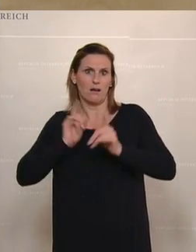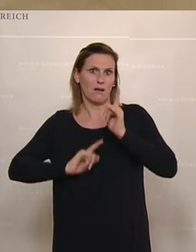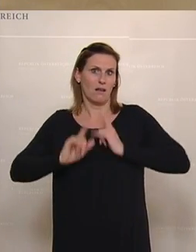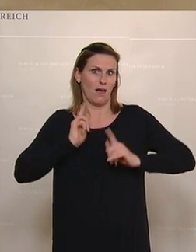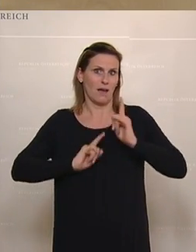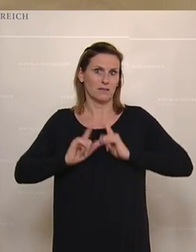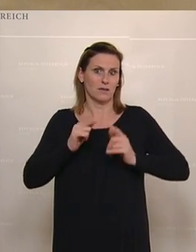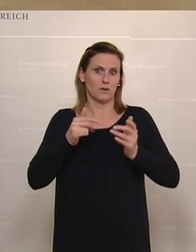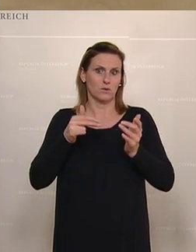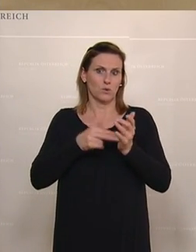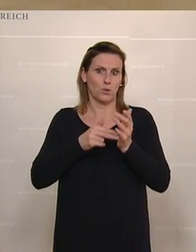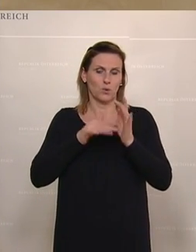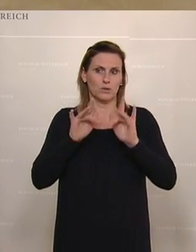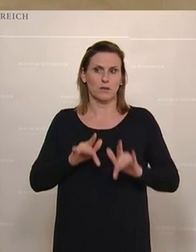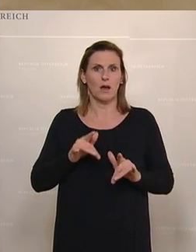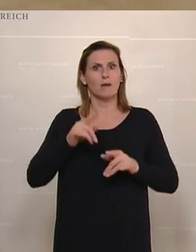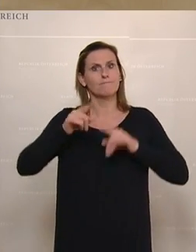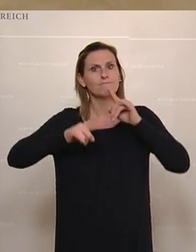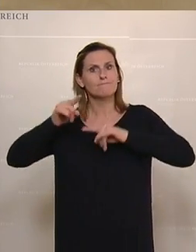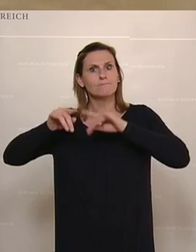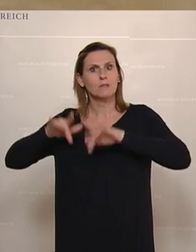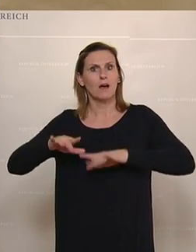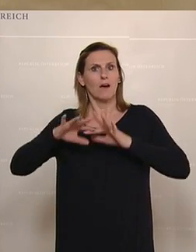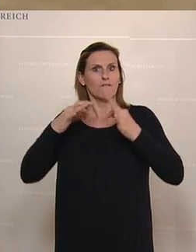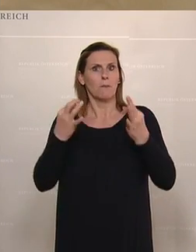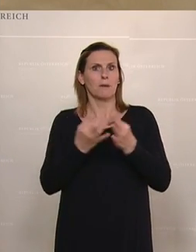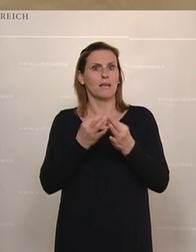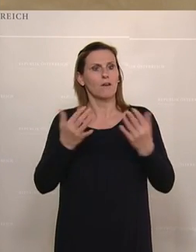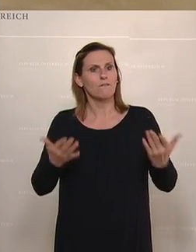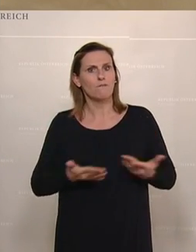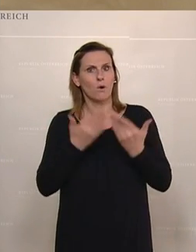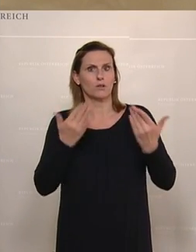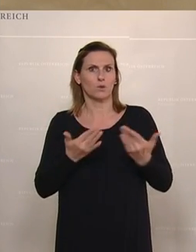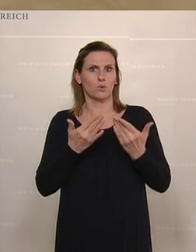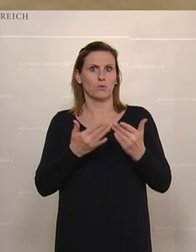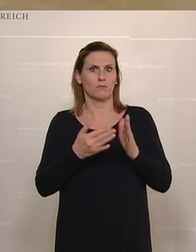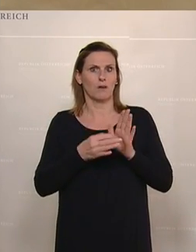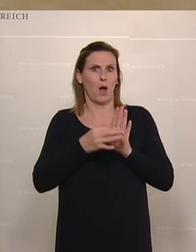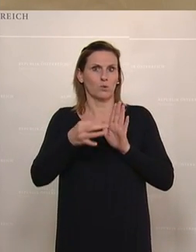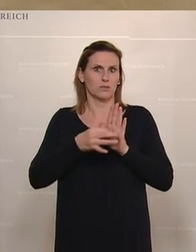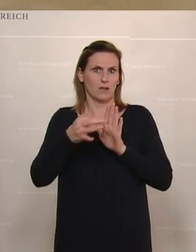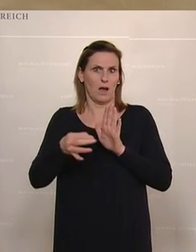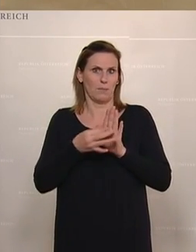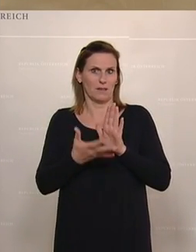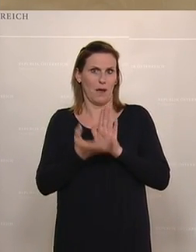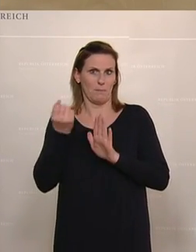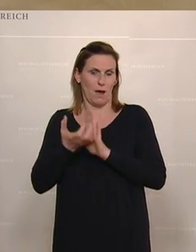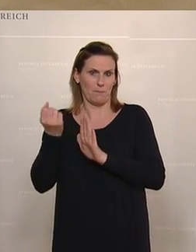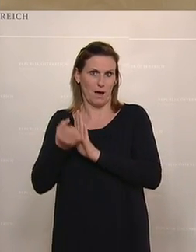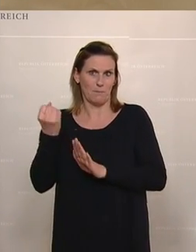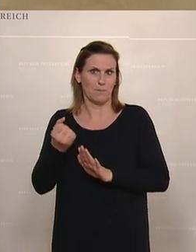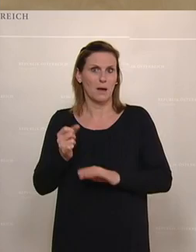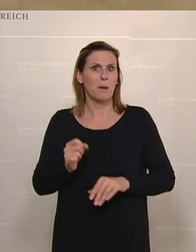sind aber nach wie vor bestimmte Familien von der Förderung ausgenommen. Besonders nachteilig wirkt sich die Tatsache aus,